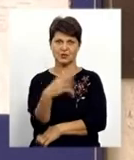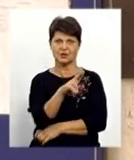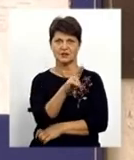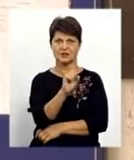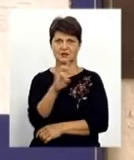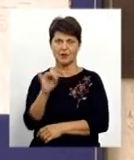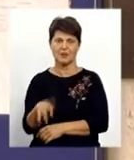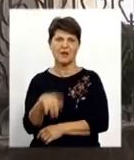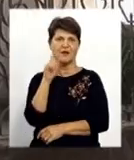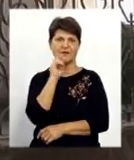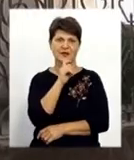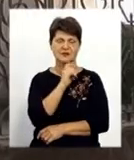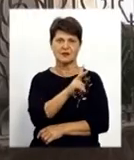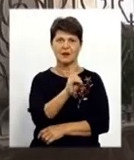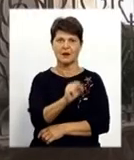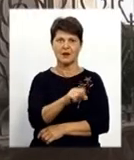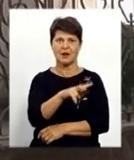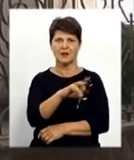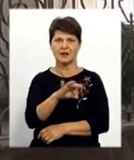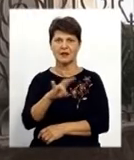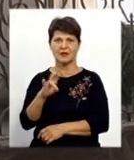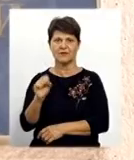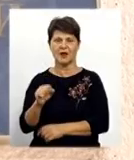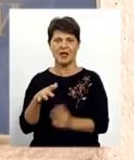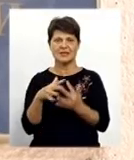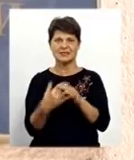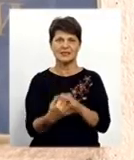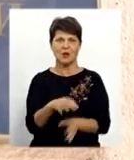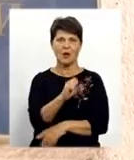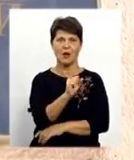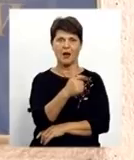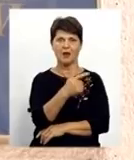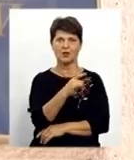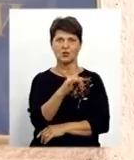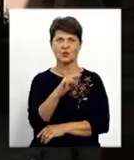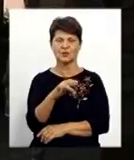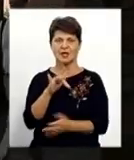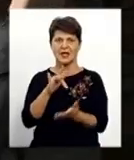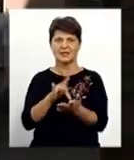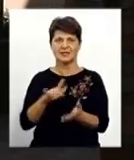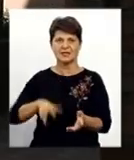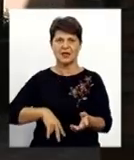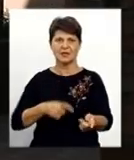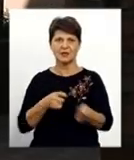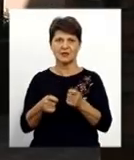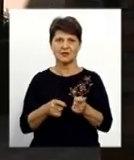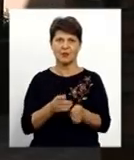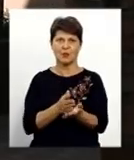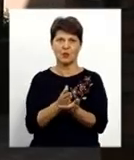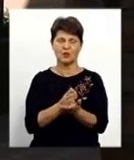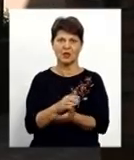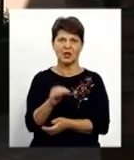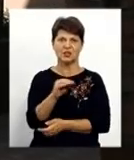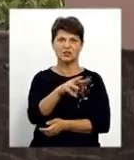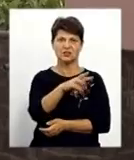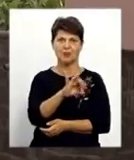Вінниці, Калинівці, селі Агрономічне та Немирові. Незабаром в Центрі надання адмінпослуг почнуть працювати і у Жмеренці, та в